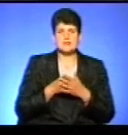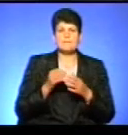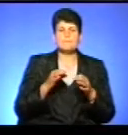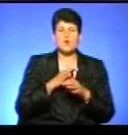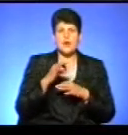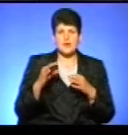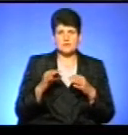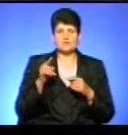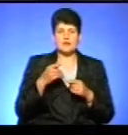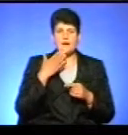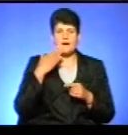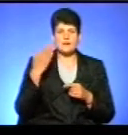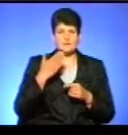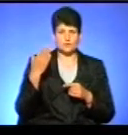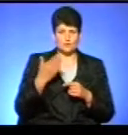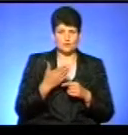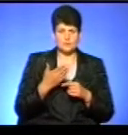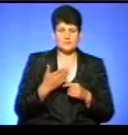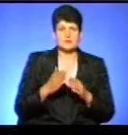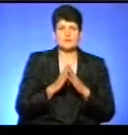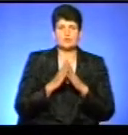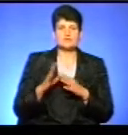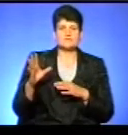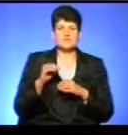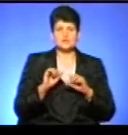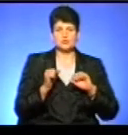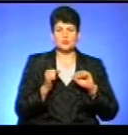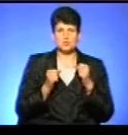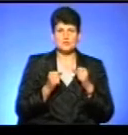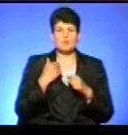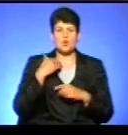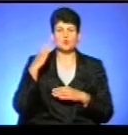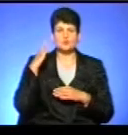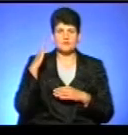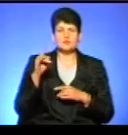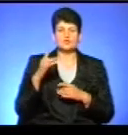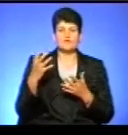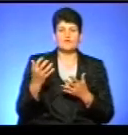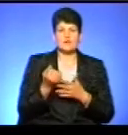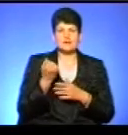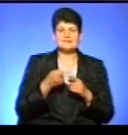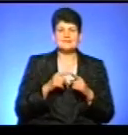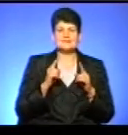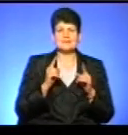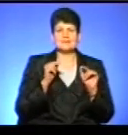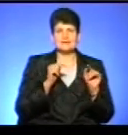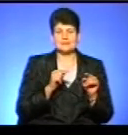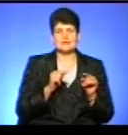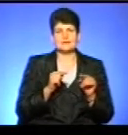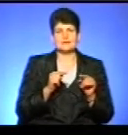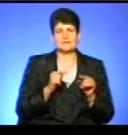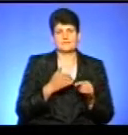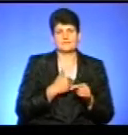вони агітують, вони закликають всіх друзів, родичів, знайомих проголосувати, щоб виграти, то це тільки для них емоційне таке